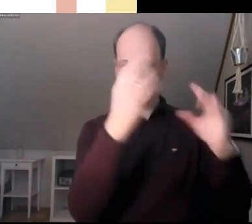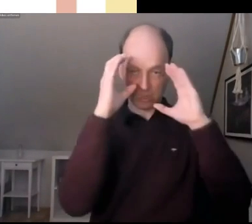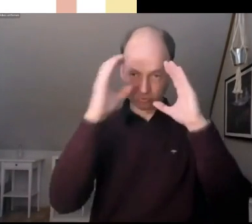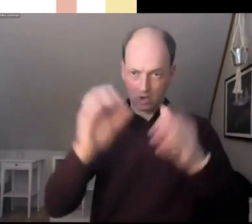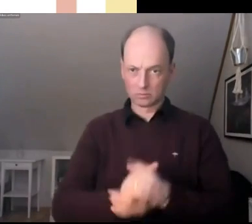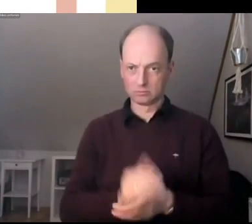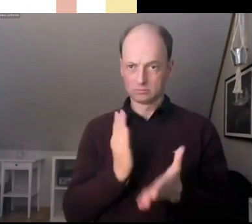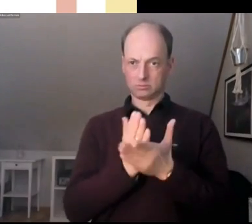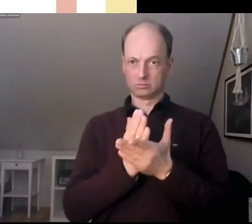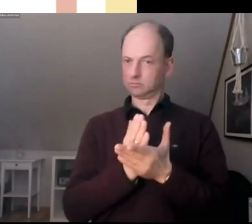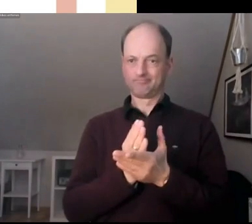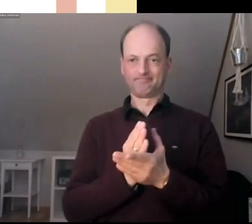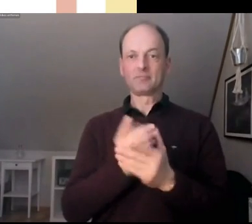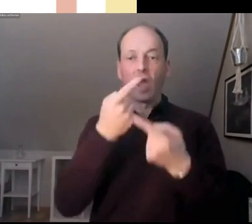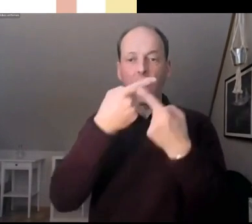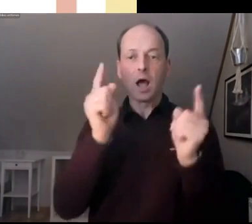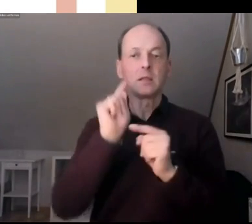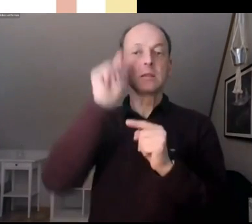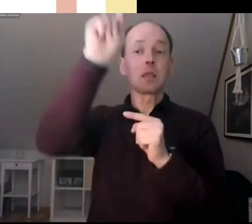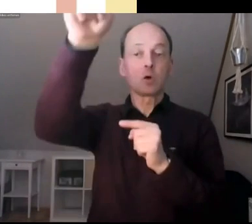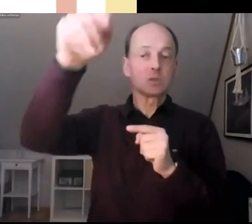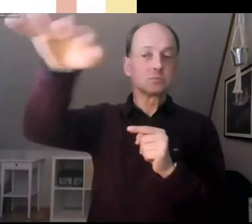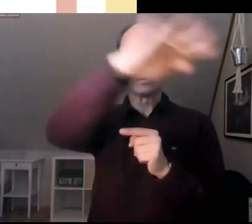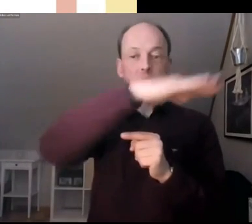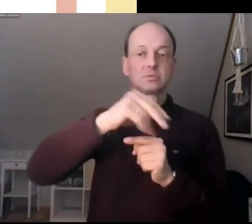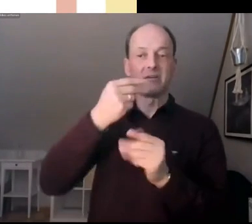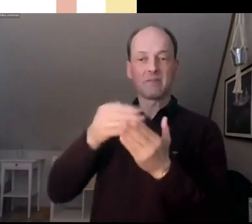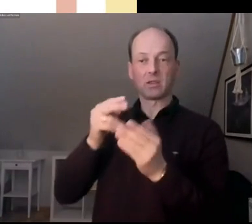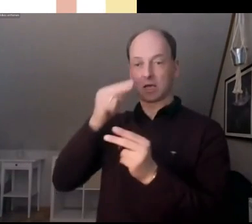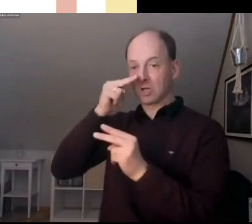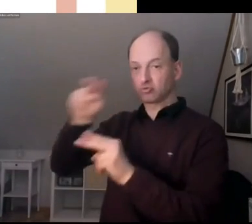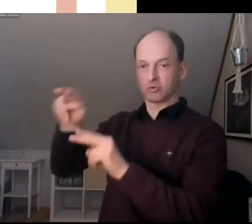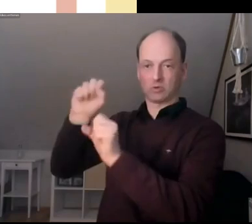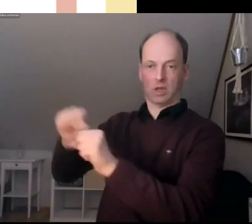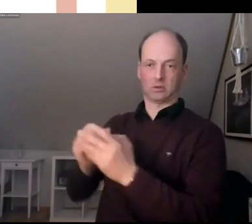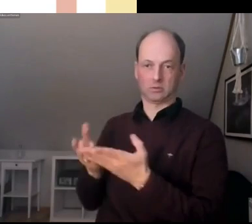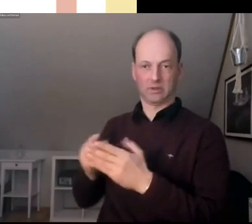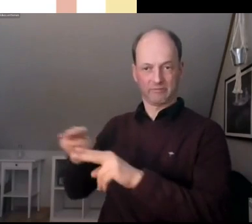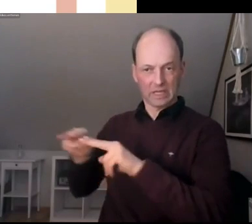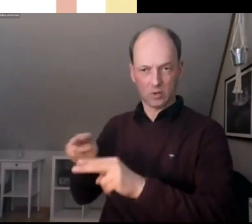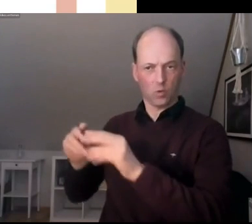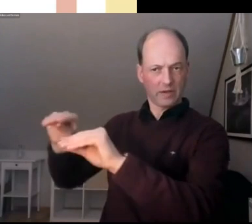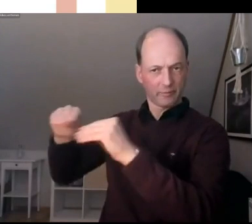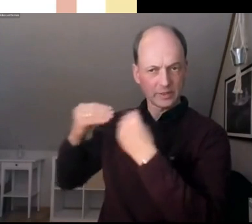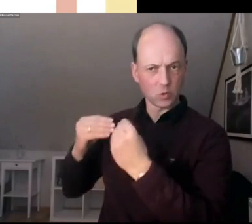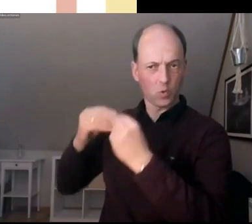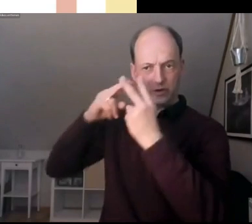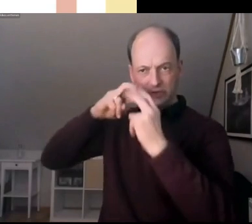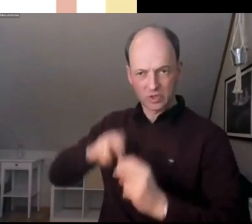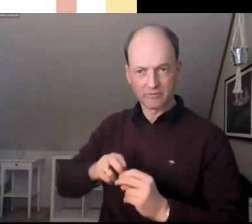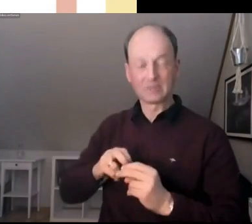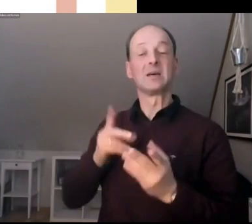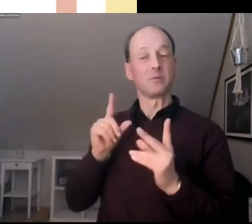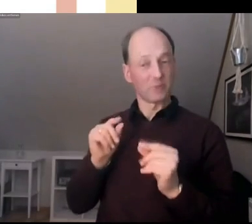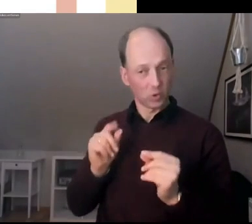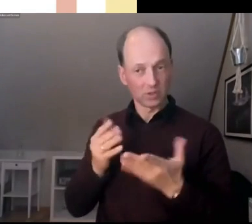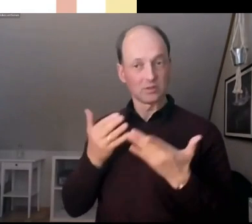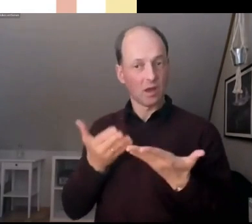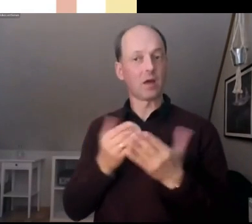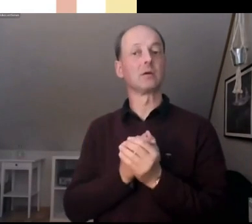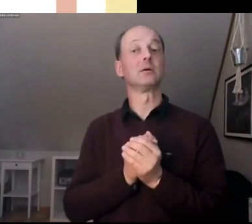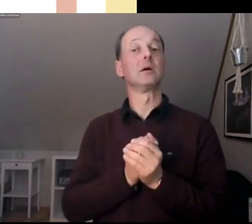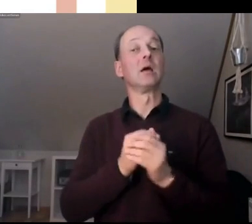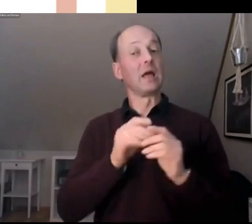bilden. Und da ist eben die Hoffnung, dass insgesamt die Handlungsmöglichkeiten unserer Gesellschaft viel offensichtlicher werden.